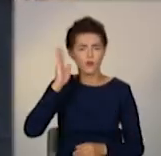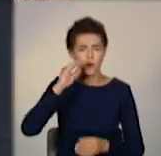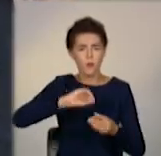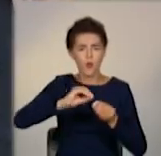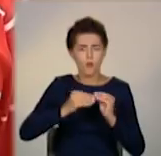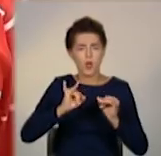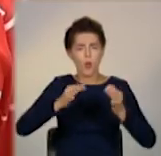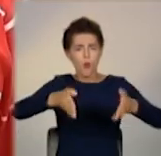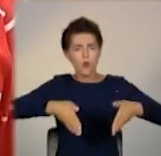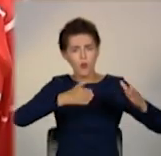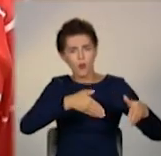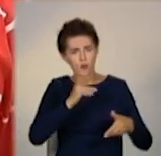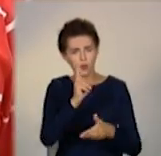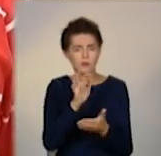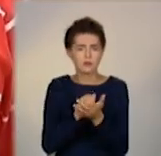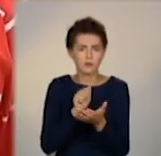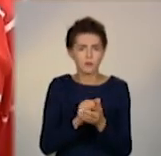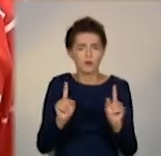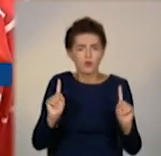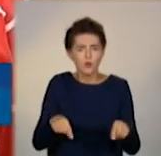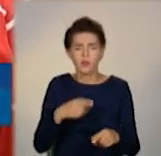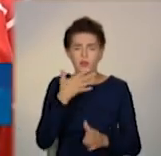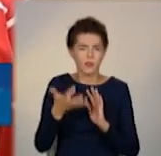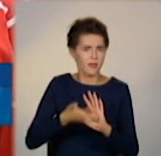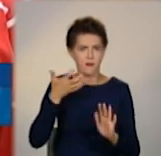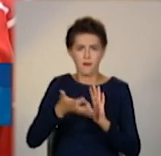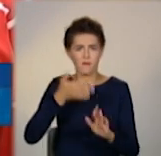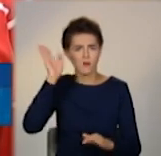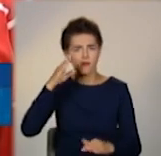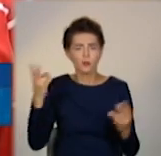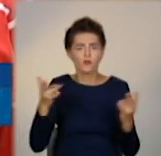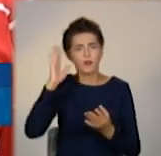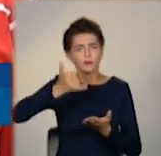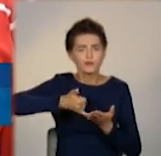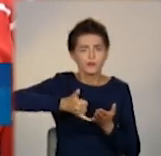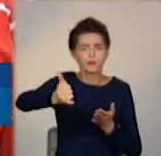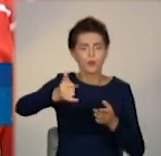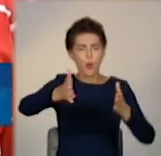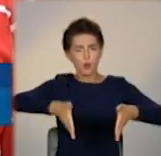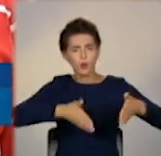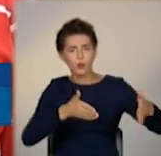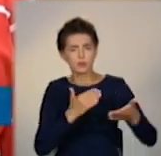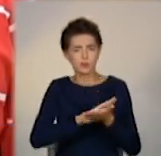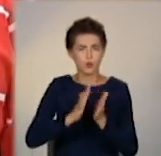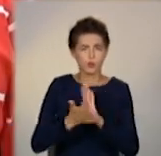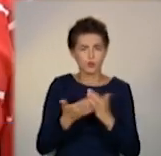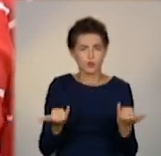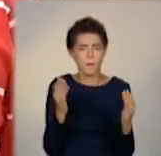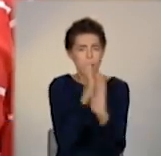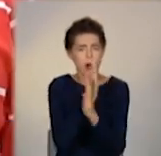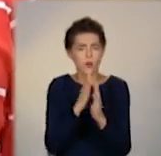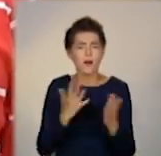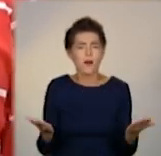городники. Його все одно не вистачає в связі з поливами. Ви ж бачите, яка ситуація з погодою.